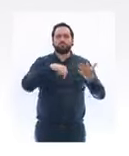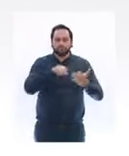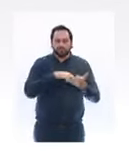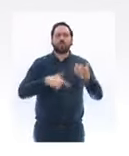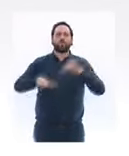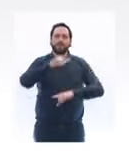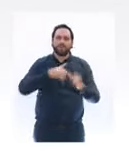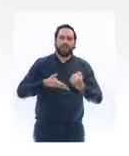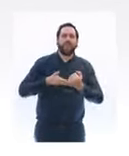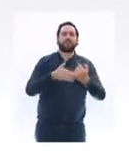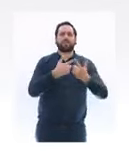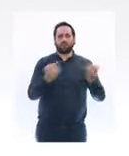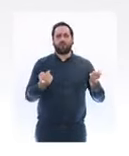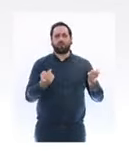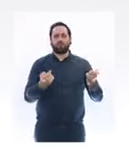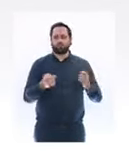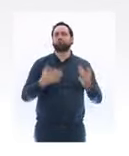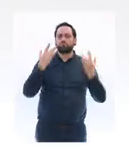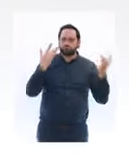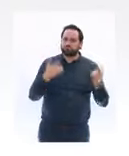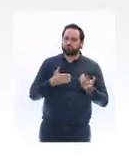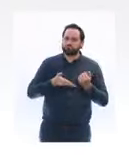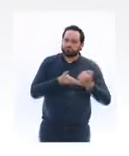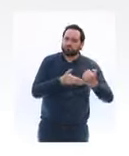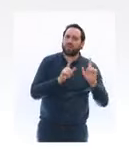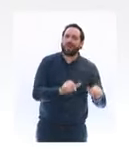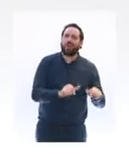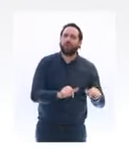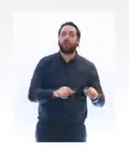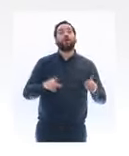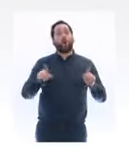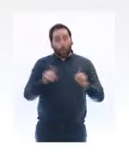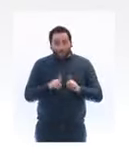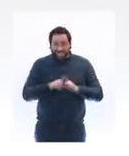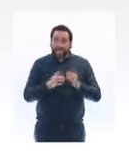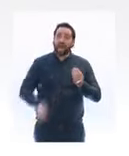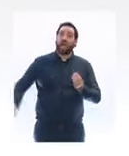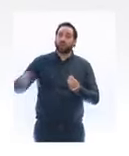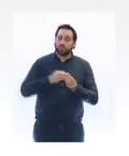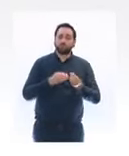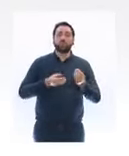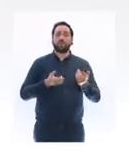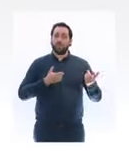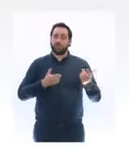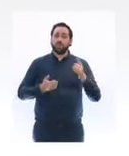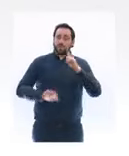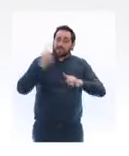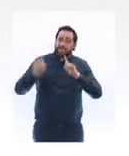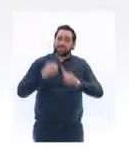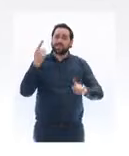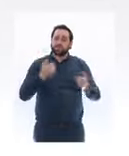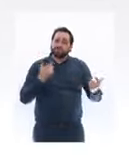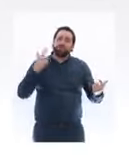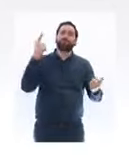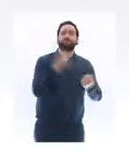Mais nous allons être attentifs à toutes les situations. Des mesures spécifiques complémentaires seront mises en place pour tous